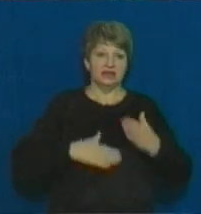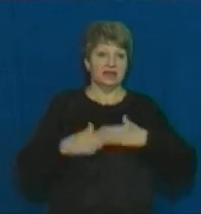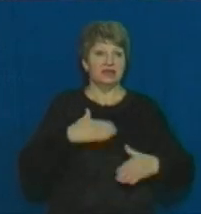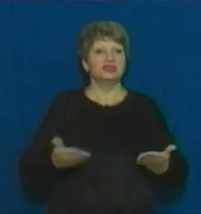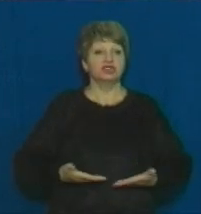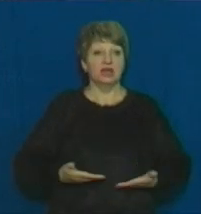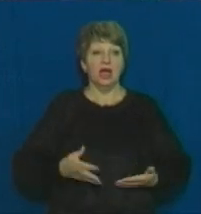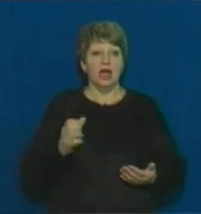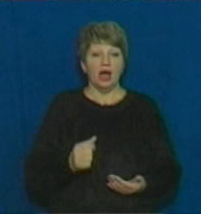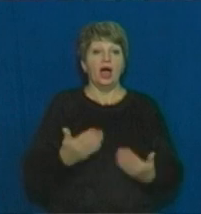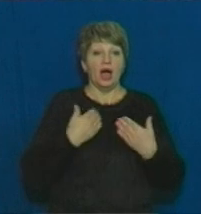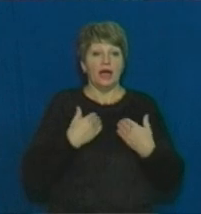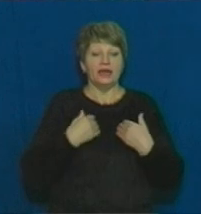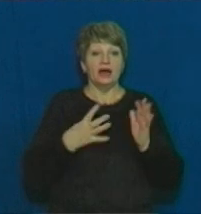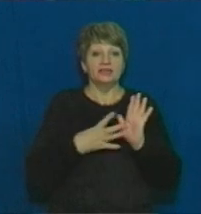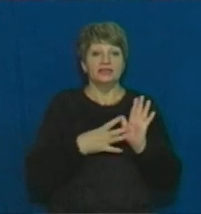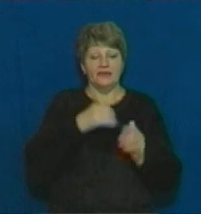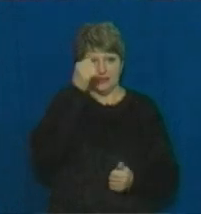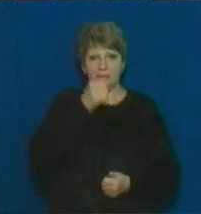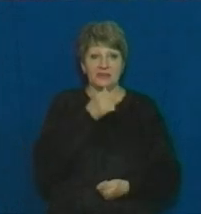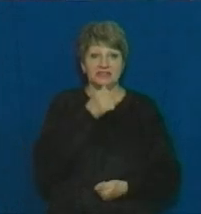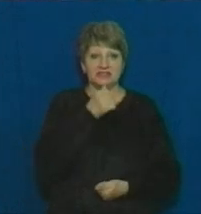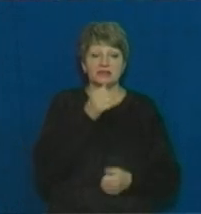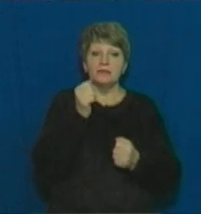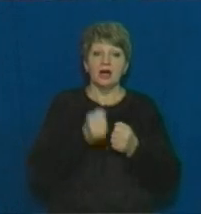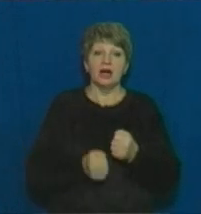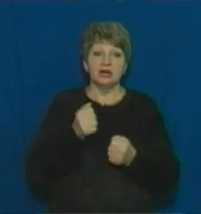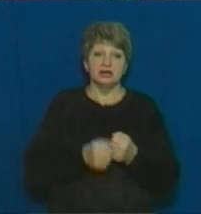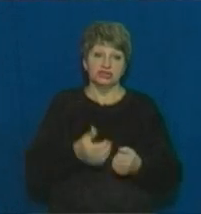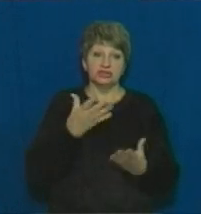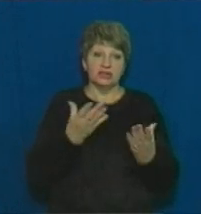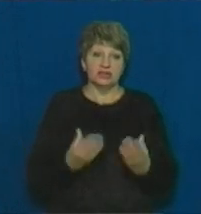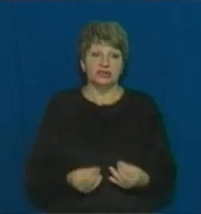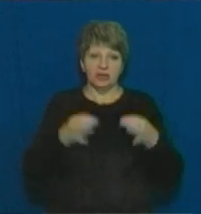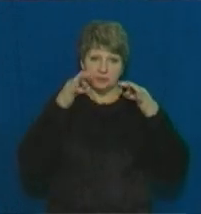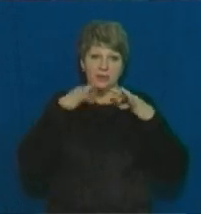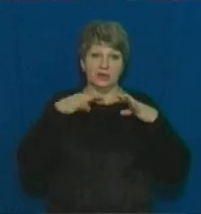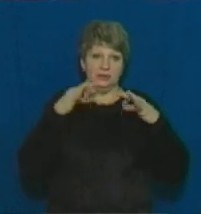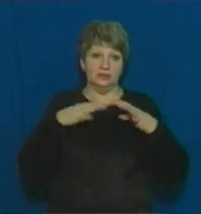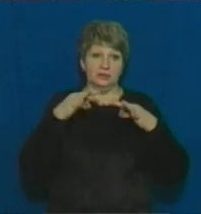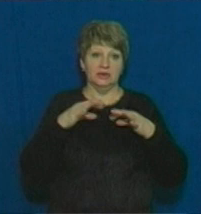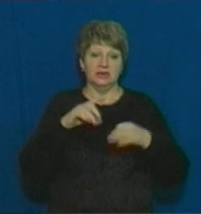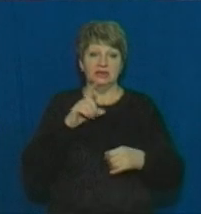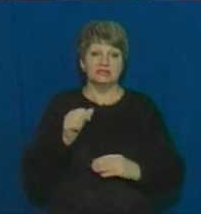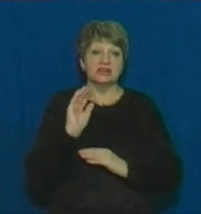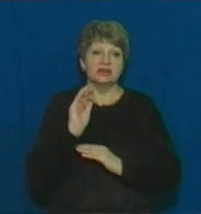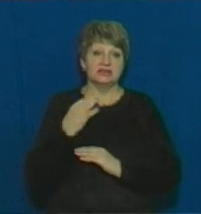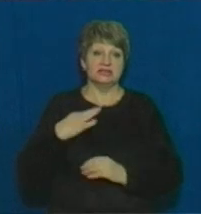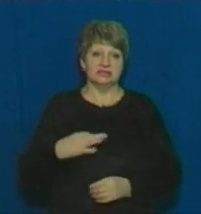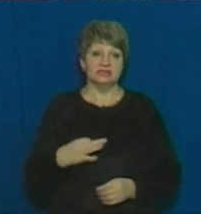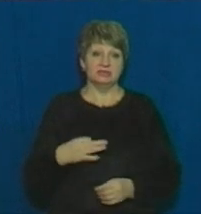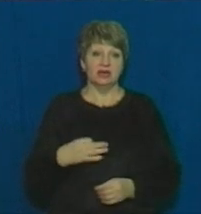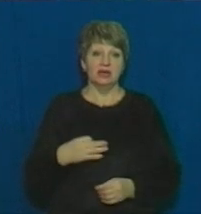життям, а я 9 місяців. Кожен день я сльози проливаю за дитиною, бо він